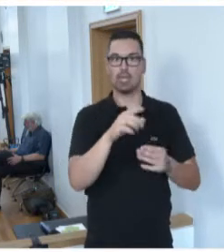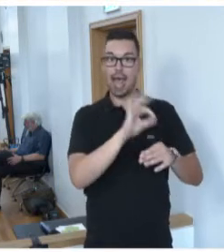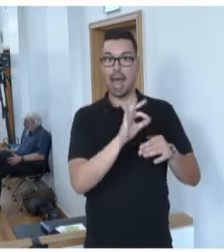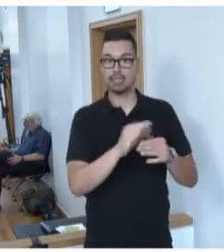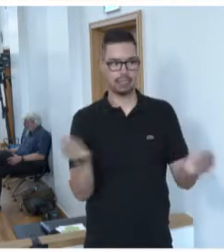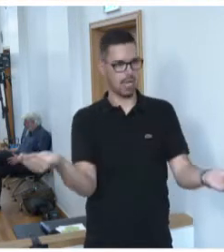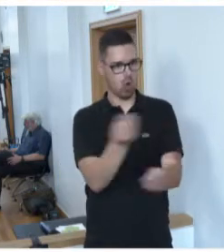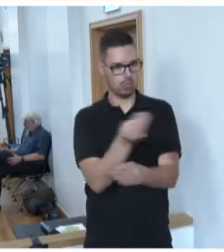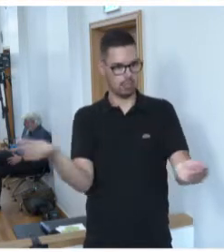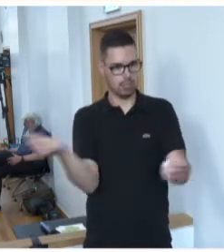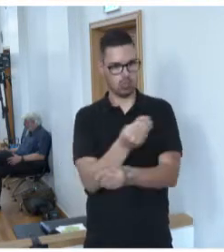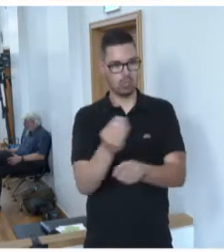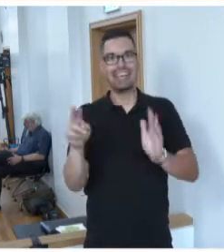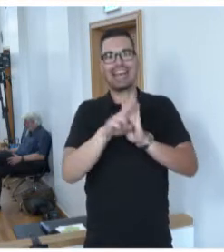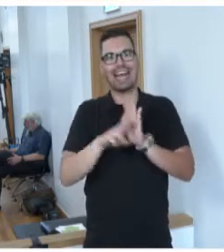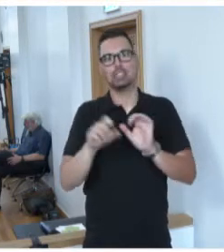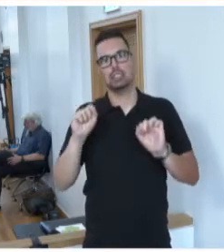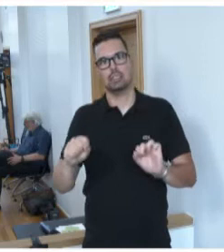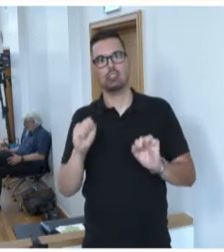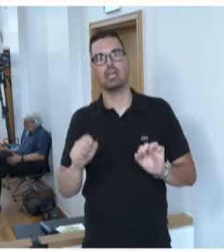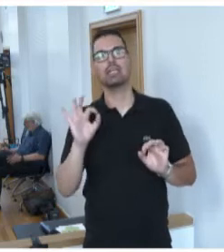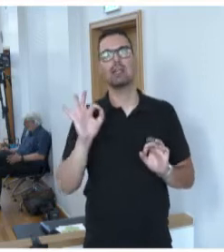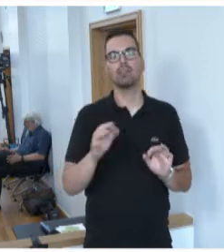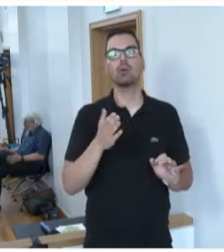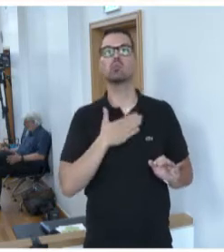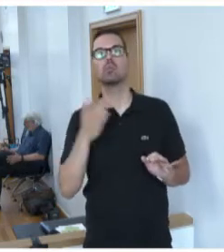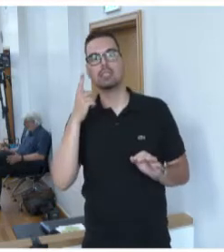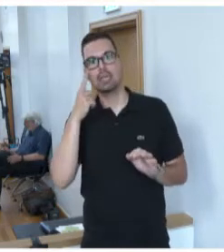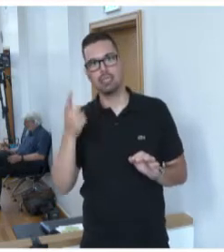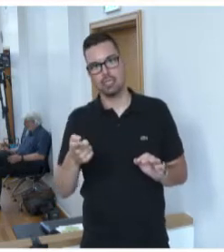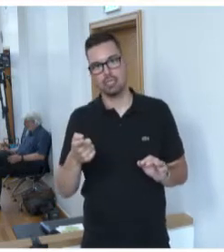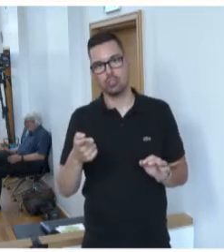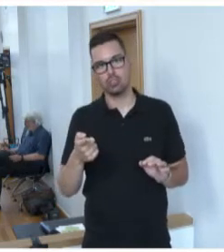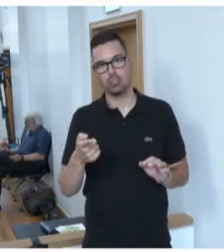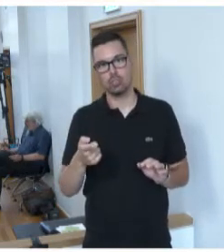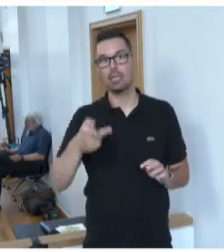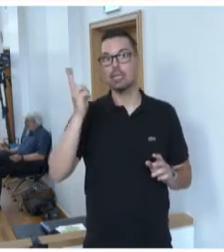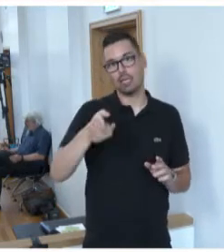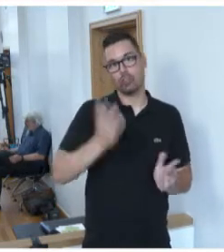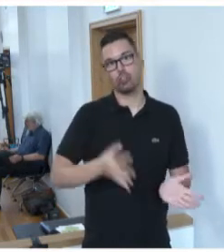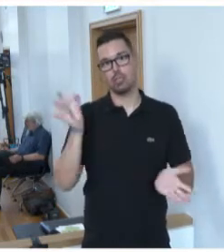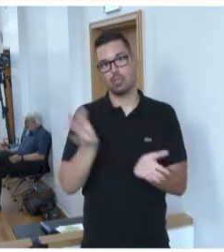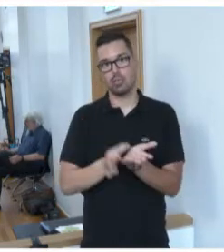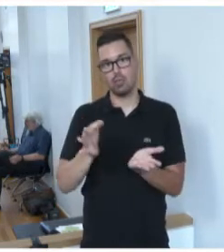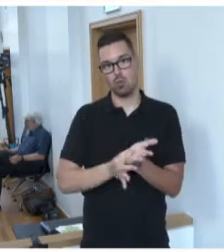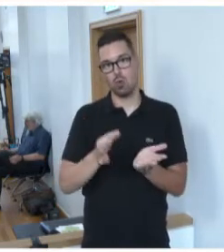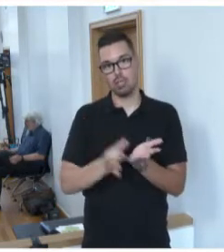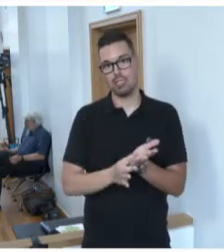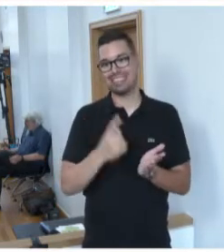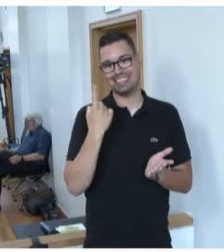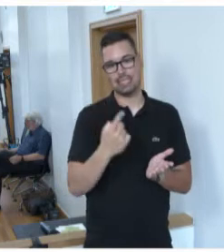rechtssicher regeln, ist hierfür aus unserer Sicht der richtige Ort ein eigenständiges